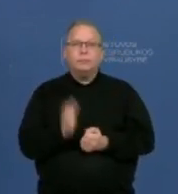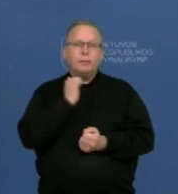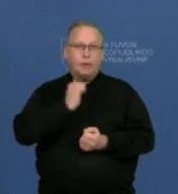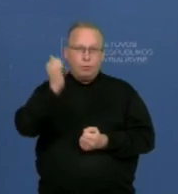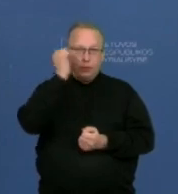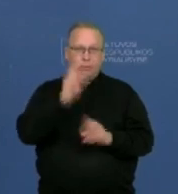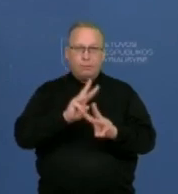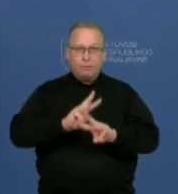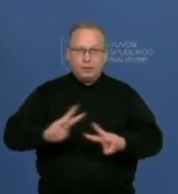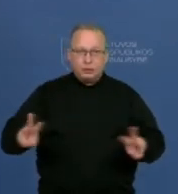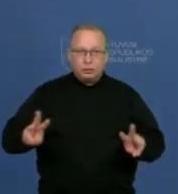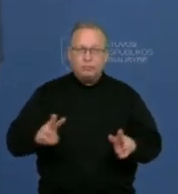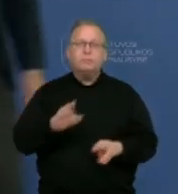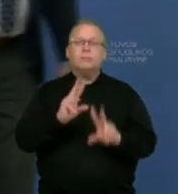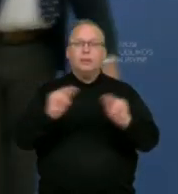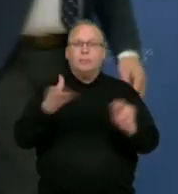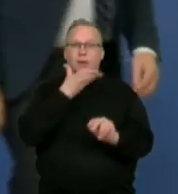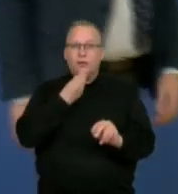Dėkojame, visai nustrulinkime, gražios dienos.